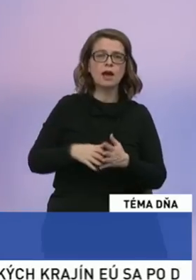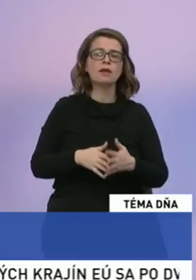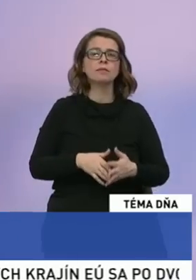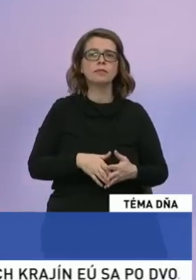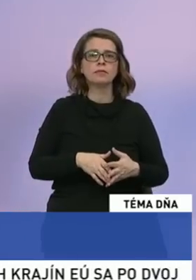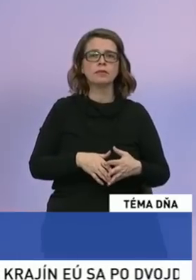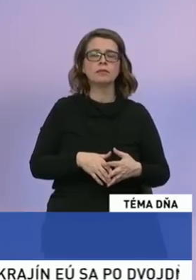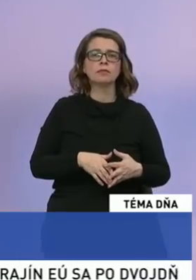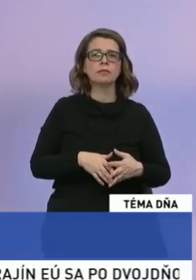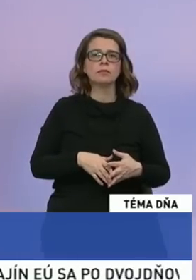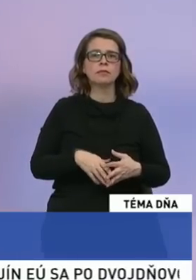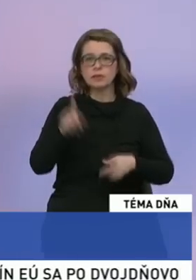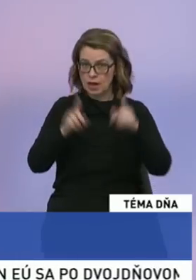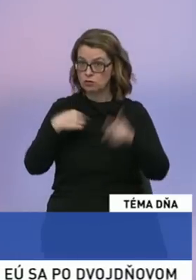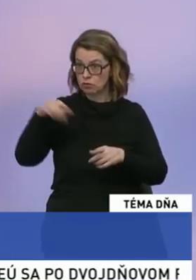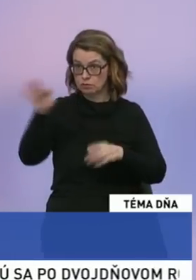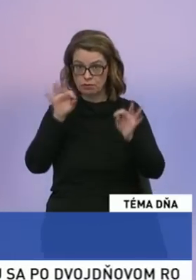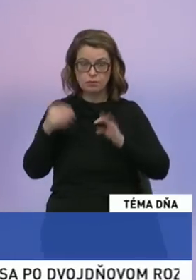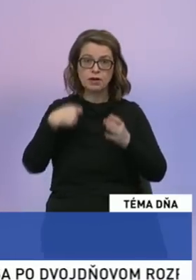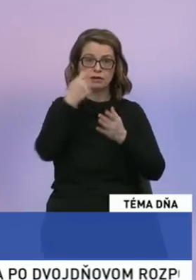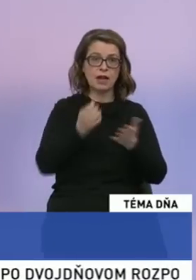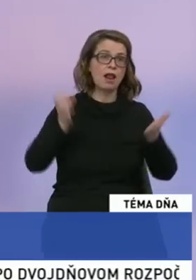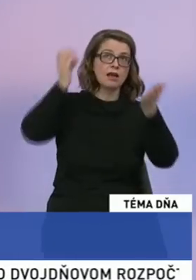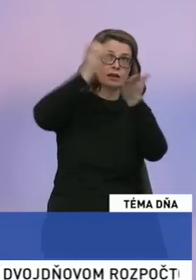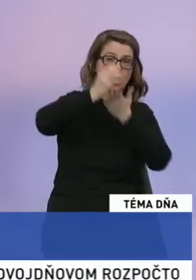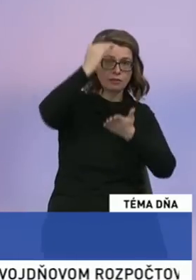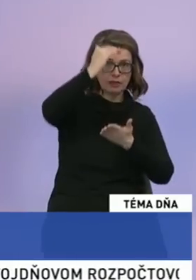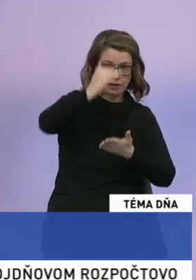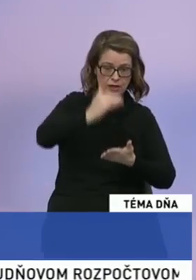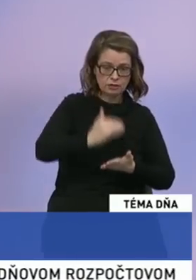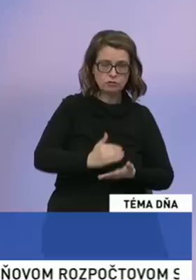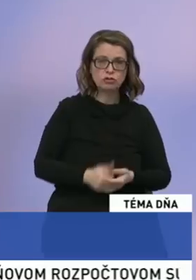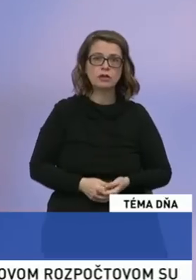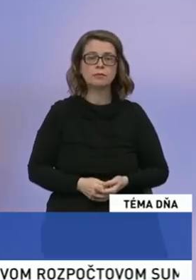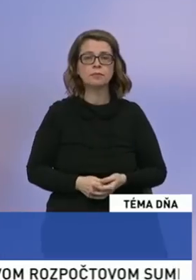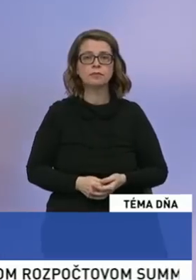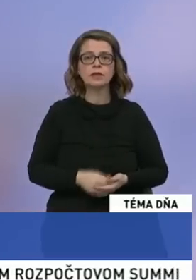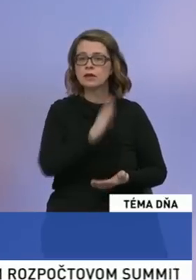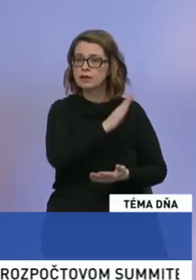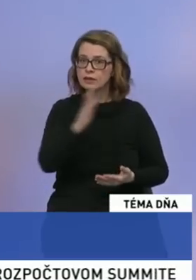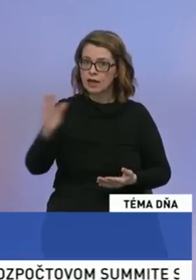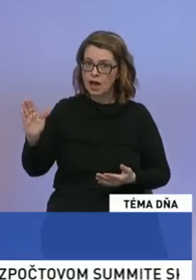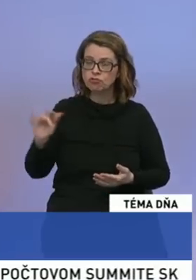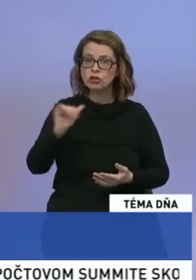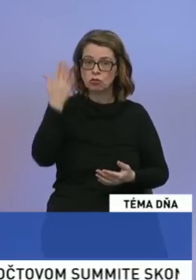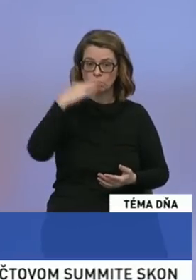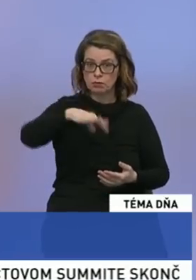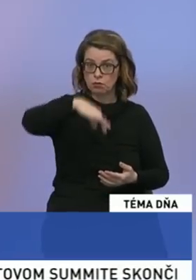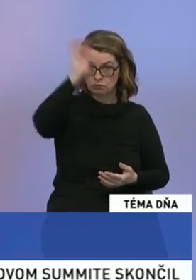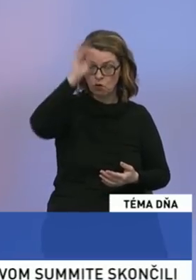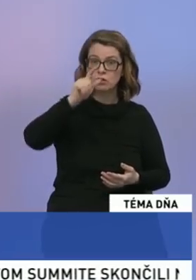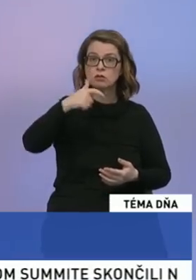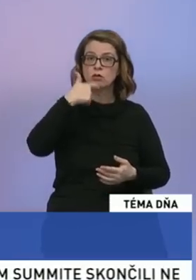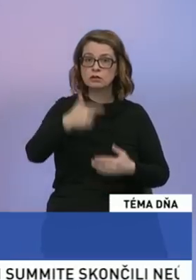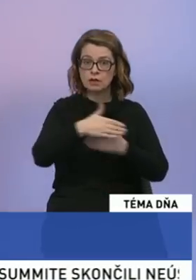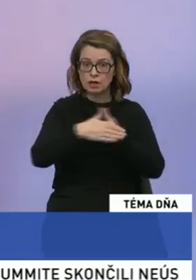niektorých dali aj na kandidačné listiny. Takže nebudeme sa tým tajiť. Každý jeden z nich, ktorý by bol zvolený od Národnej rady,